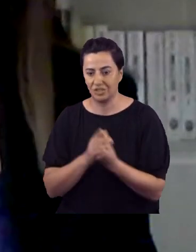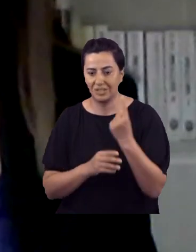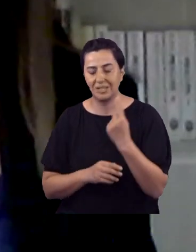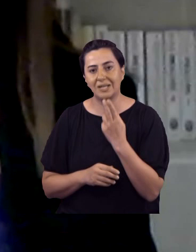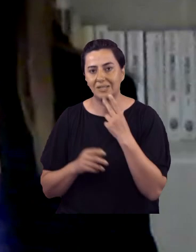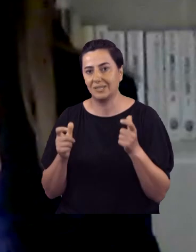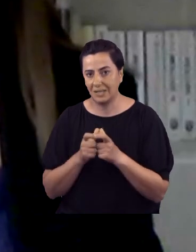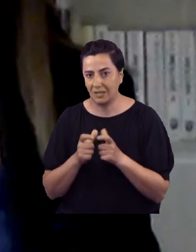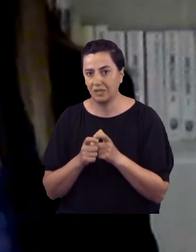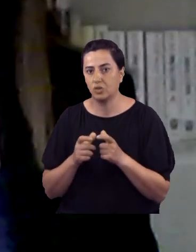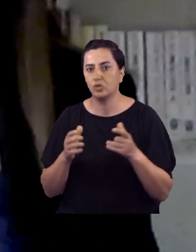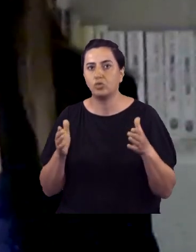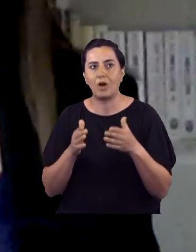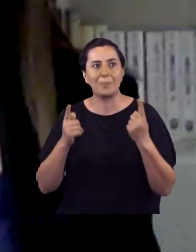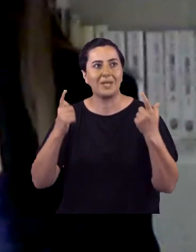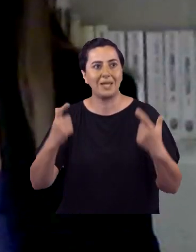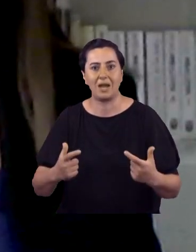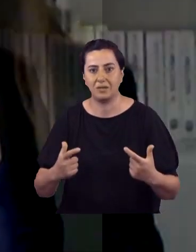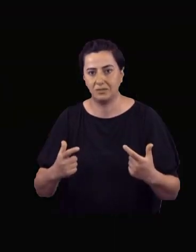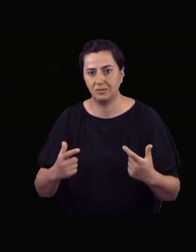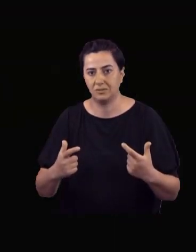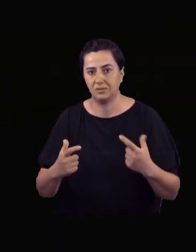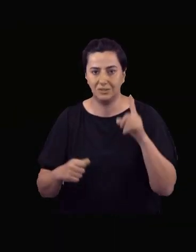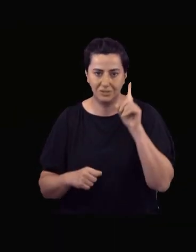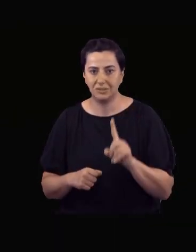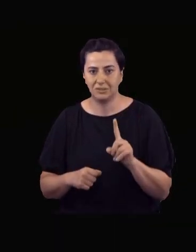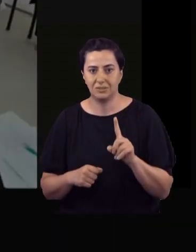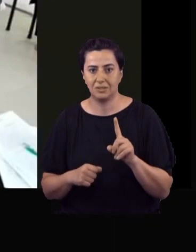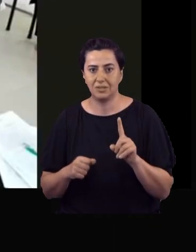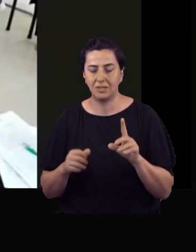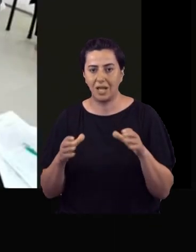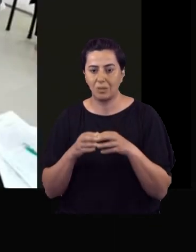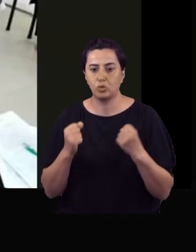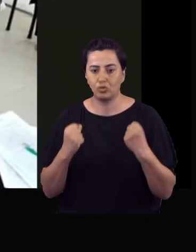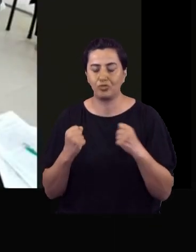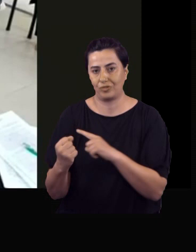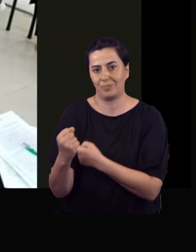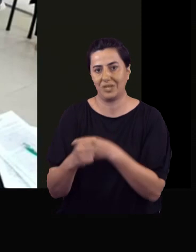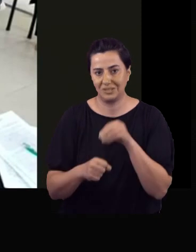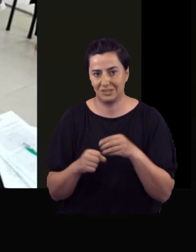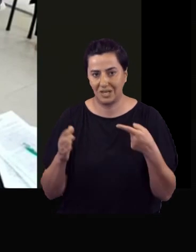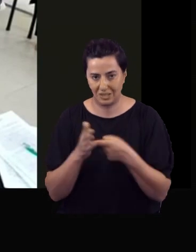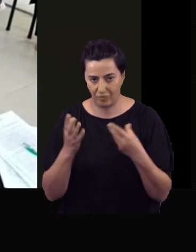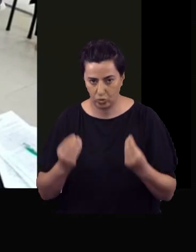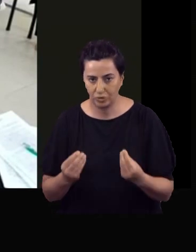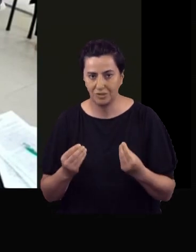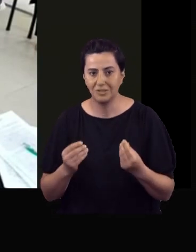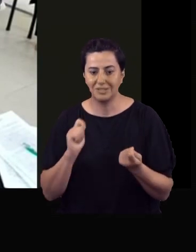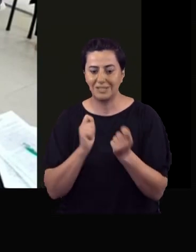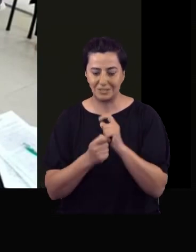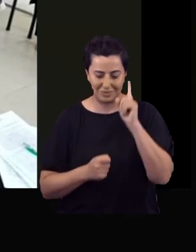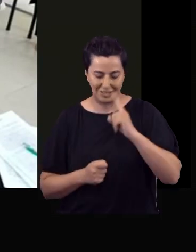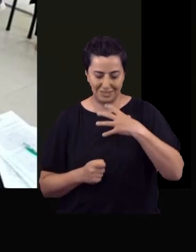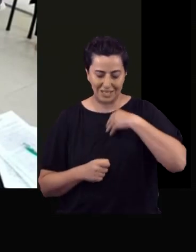ve ilk kadın derneğiydik ve küçük bir yerde yer alıyorduk. Bu yüzden ilk önce ekibi güçlendirmeyi hedefledik bu sene. Değişim ilk önce